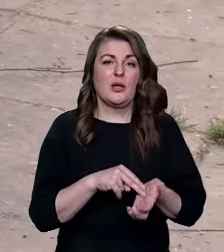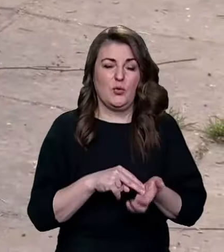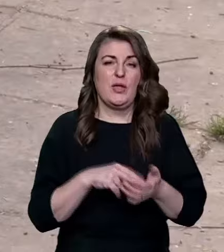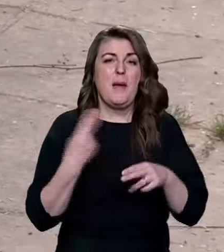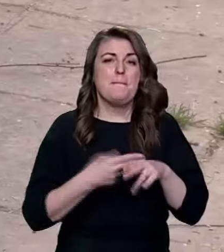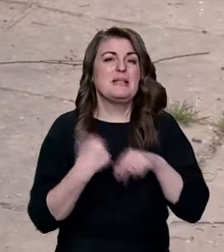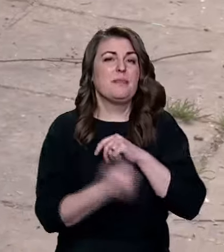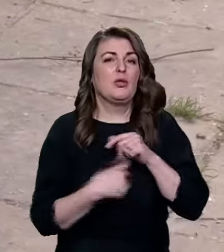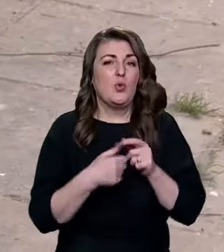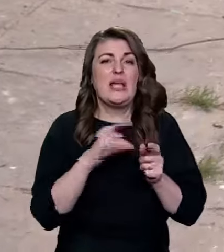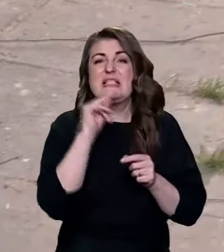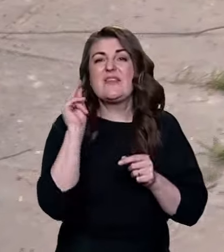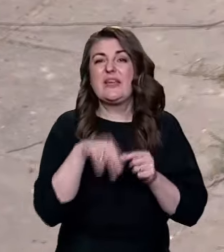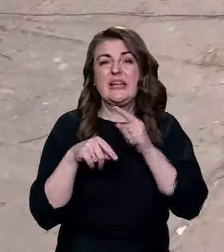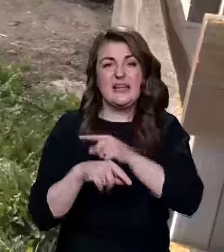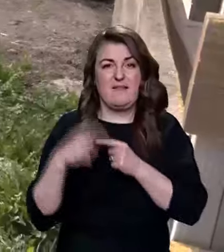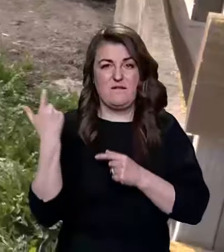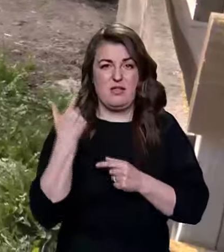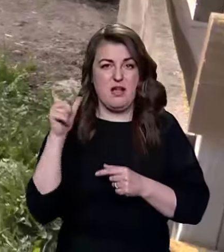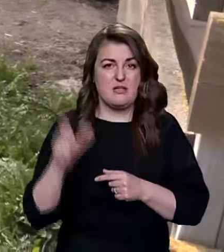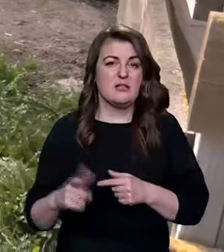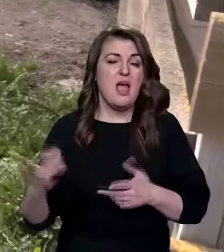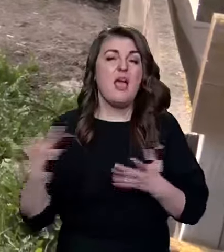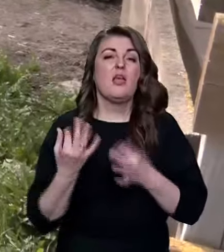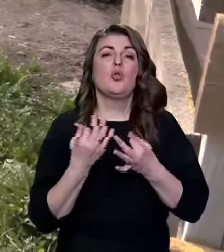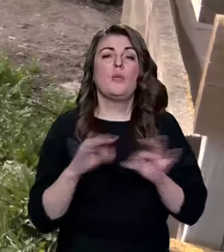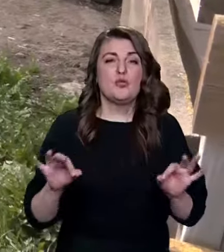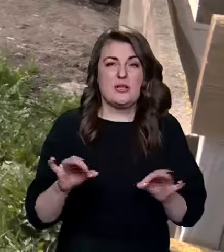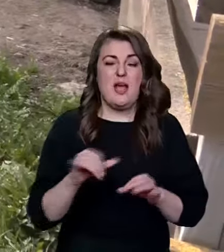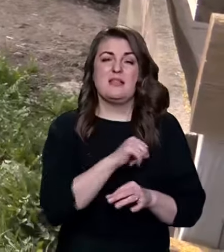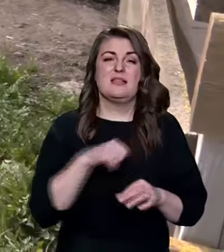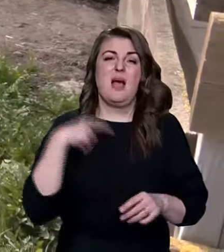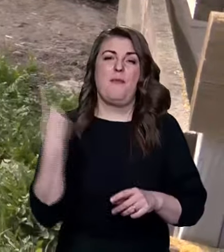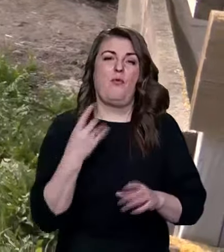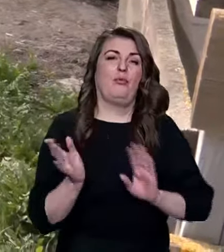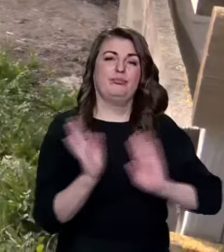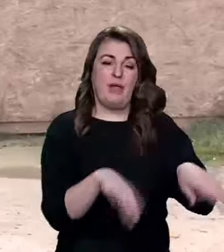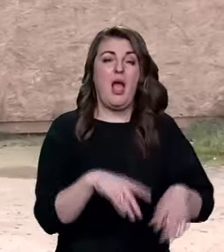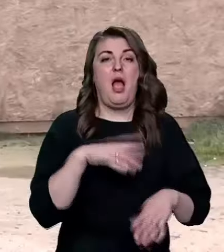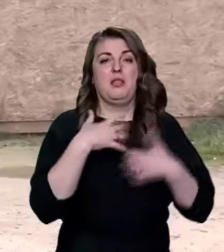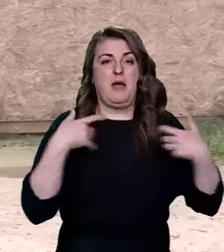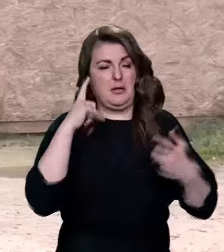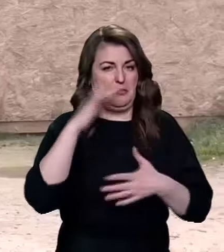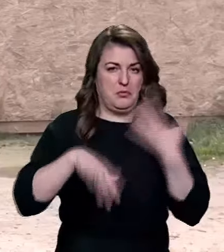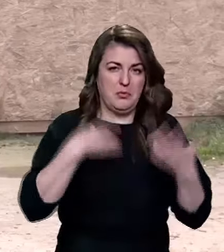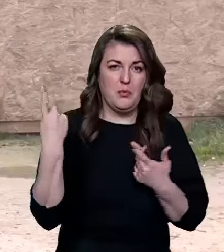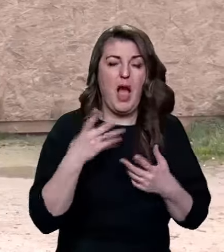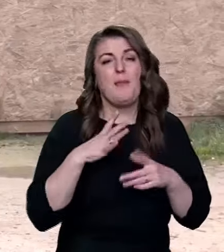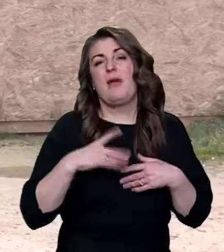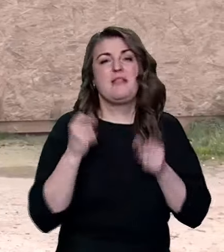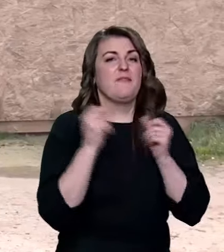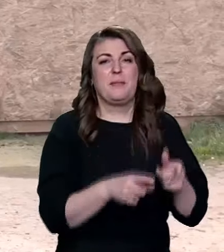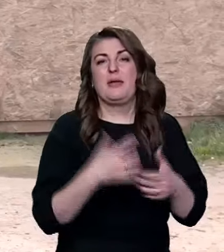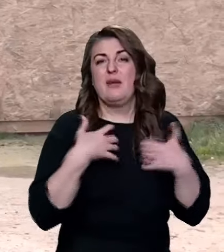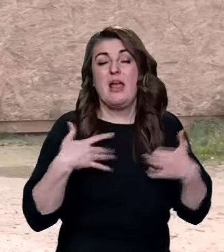безпритульними з вини власників, які допускають, чи самовигул тварин, тварини губляться, або викидання тварин. І лише